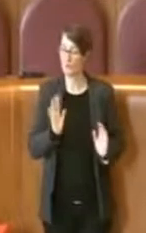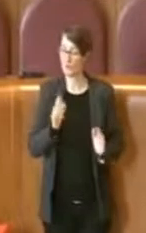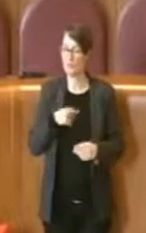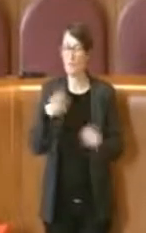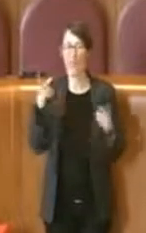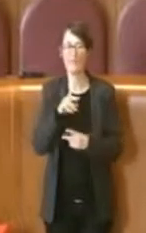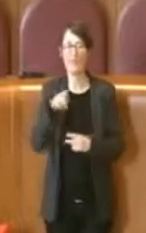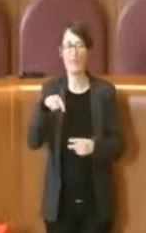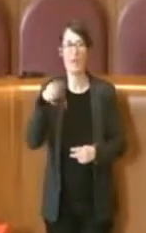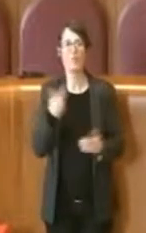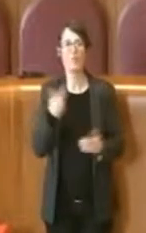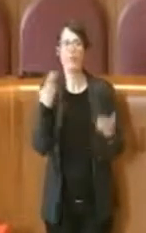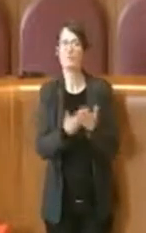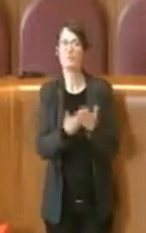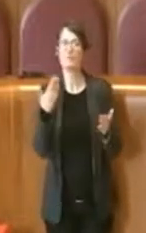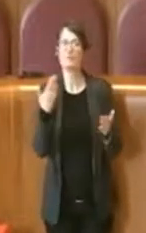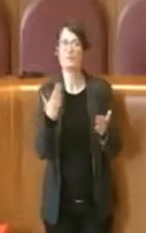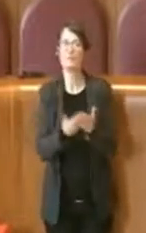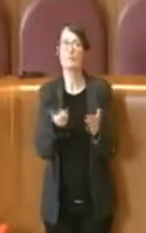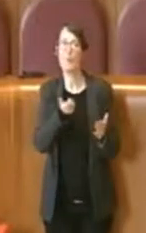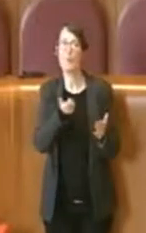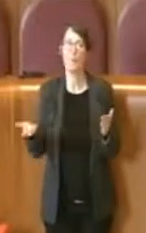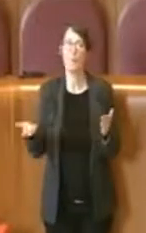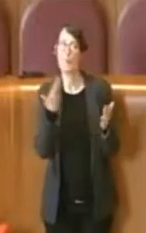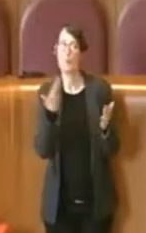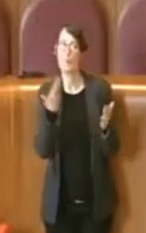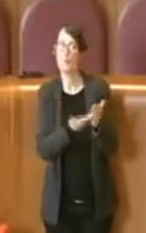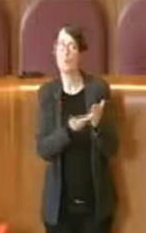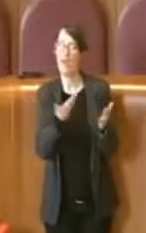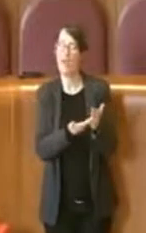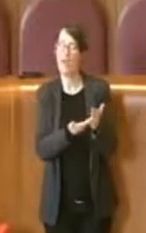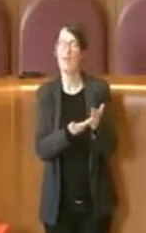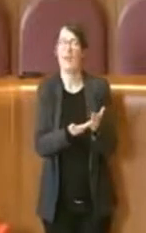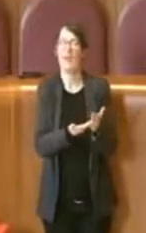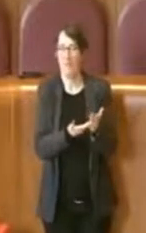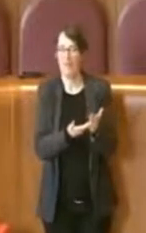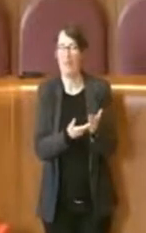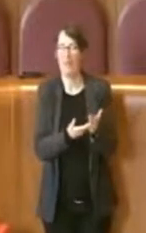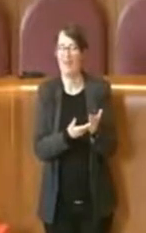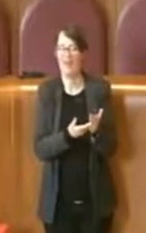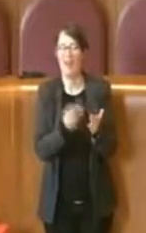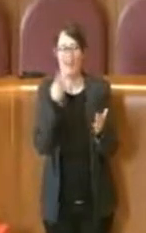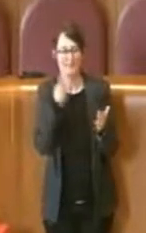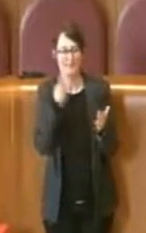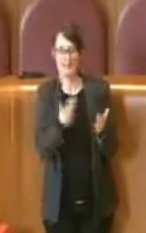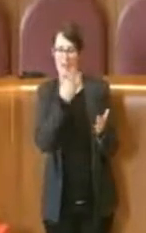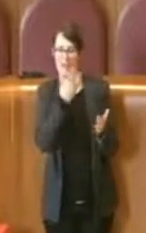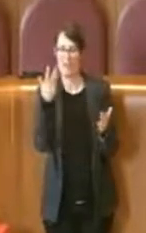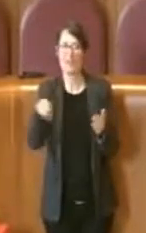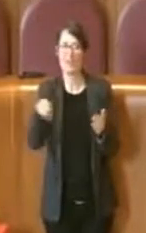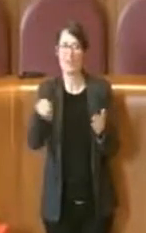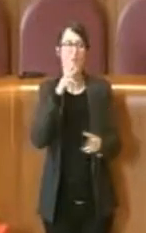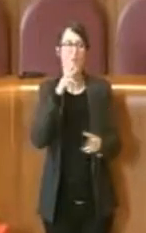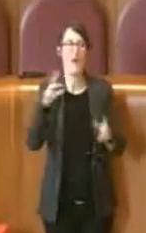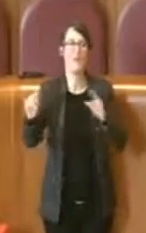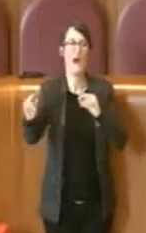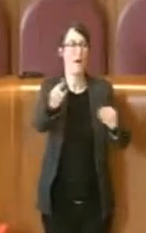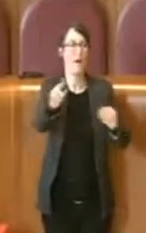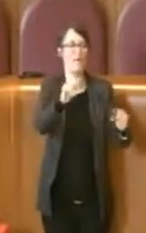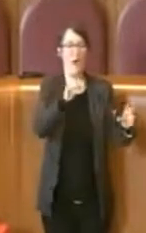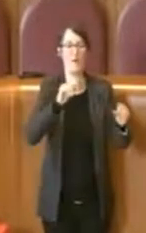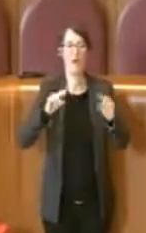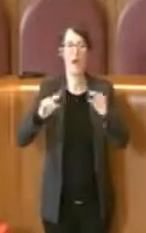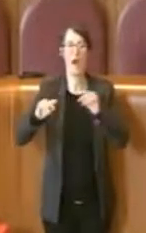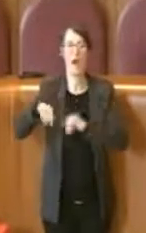numeri viene incontro a noi e fa volare via le tante parole che poi si sentono qui in aula da parte delle